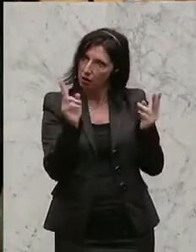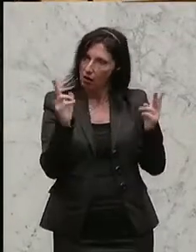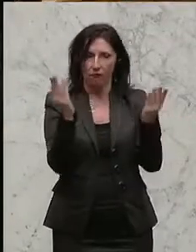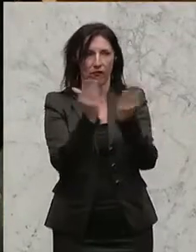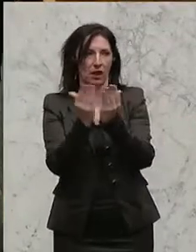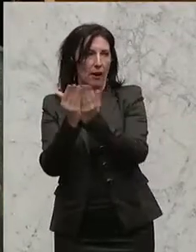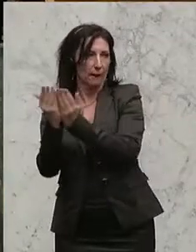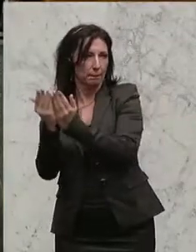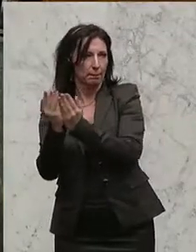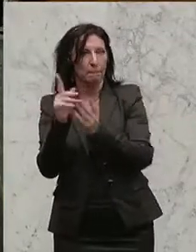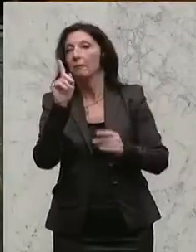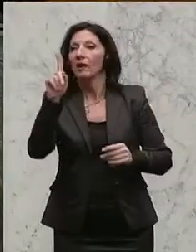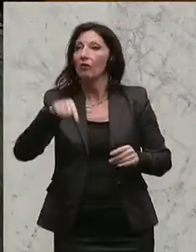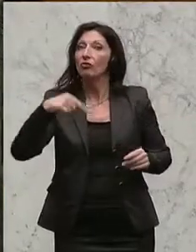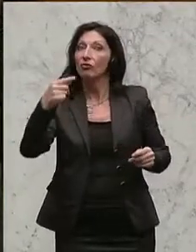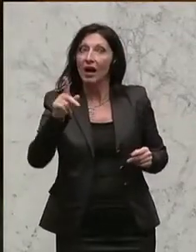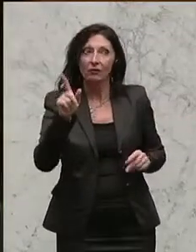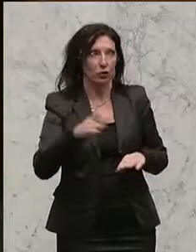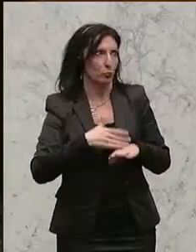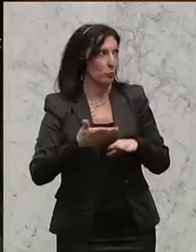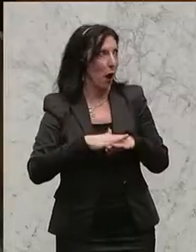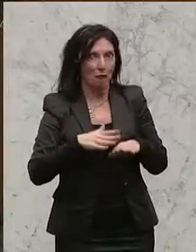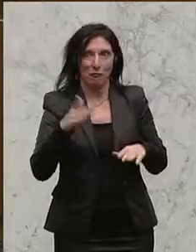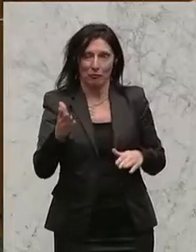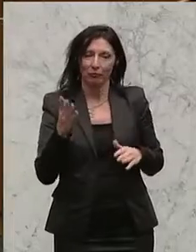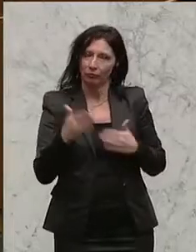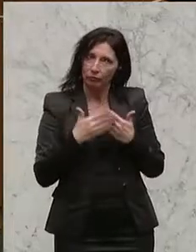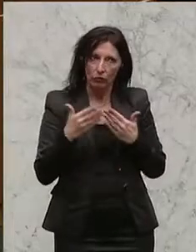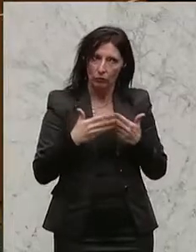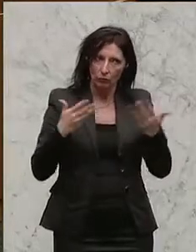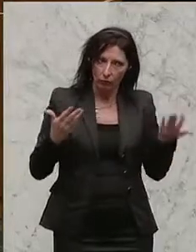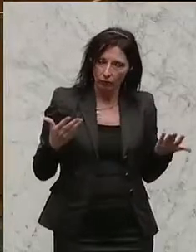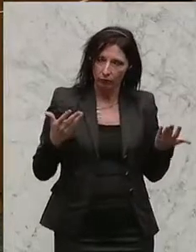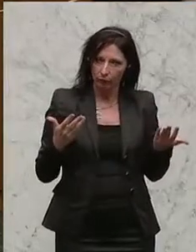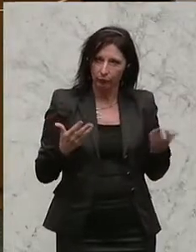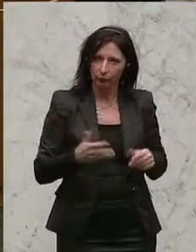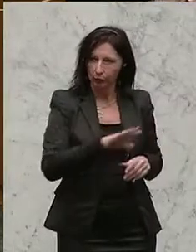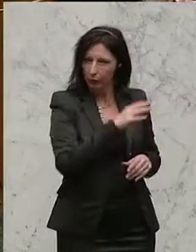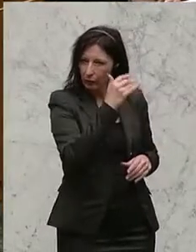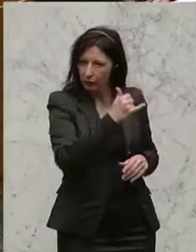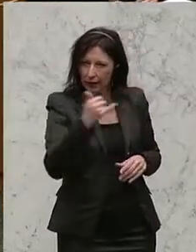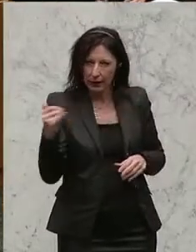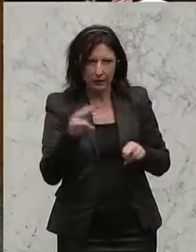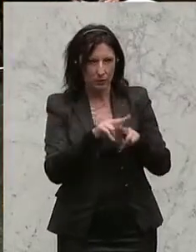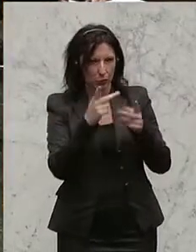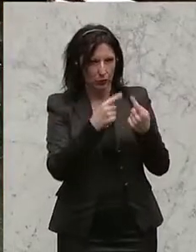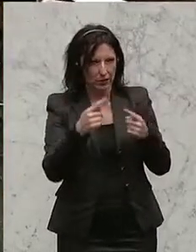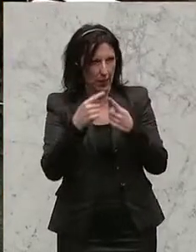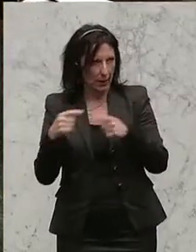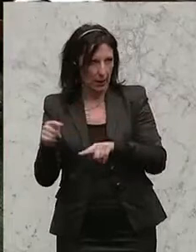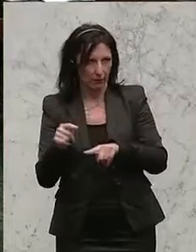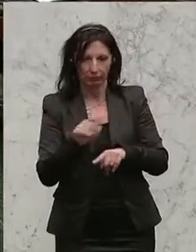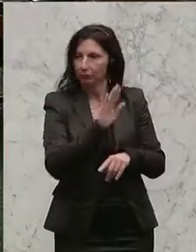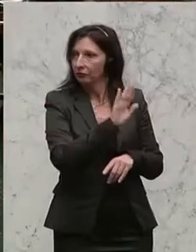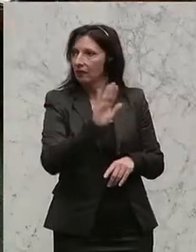Wenn ich aber dann noch so weit ginge, dass ich zum Beispiel von jedem Bundesland die besten Zahlen